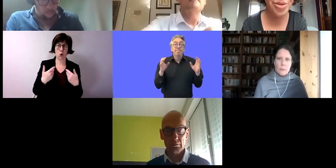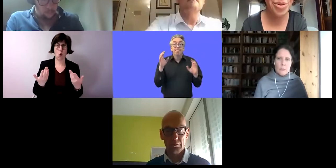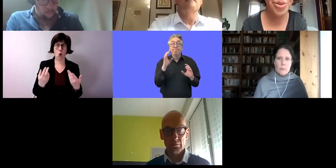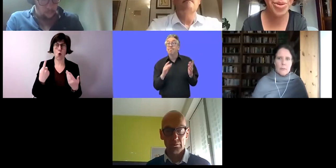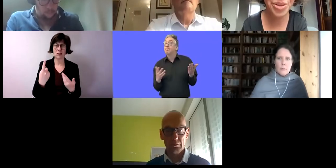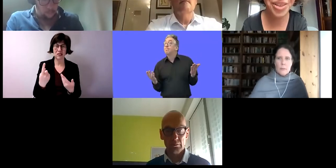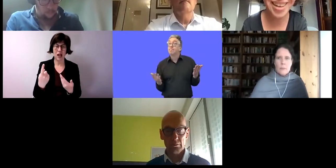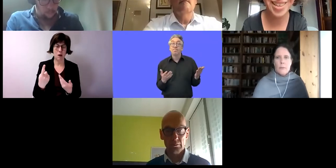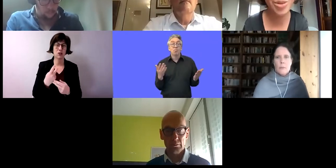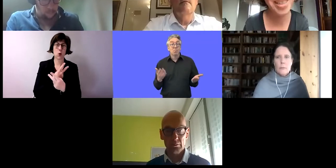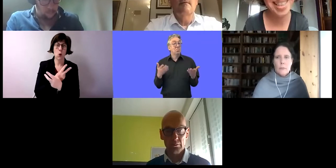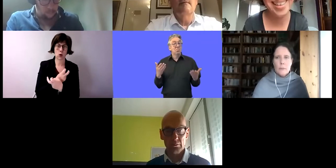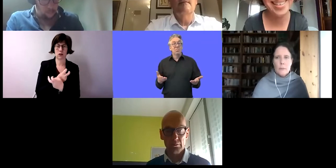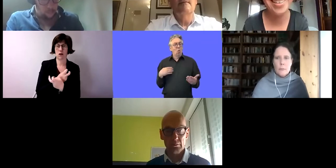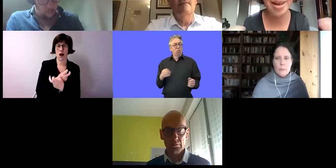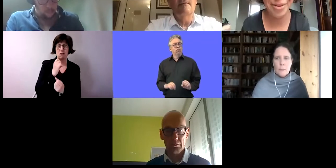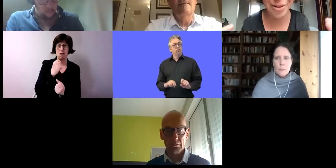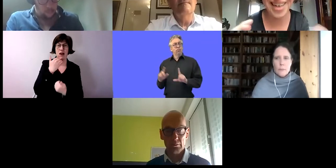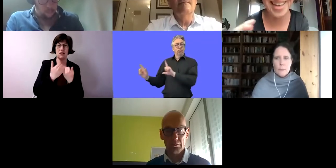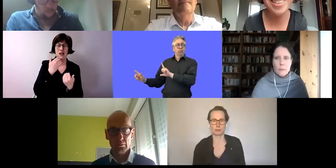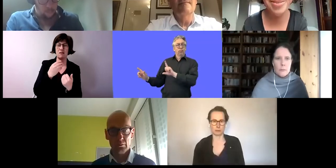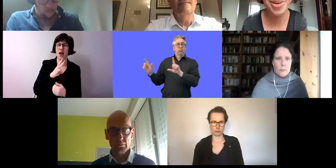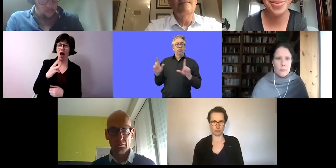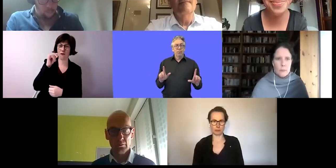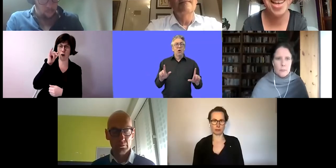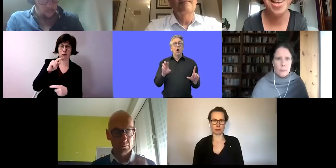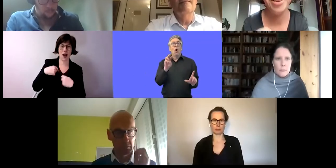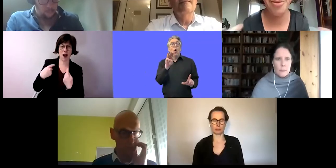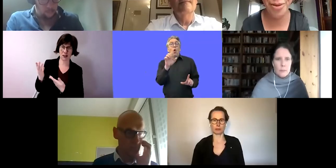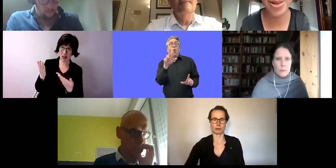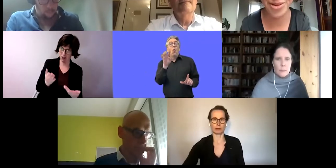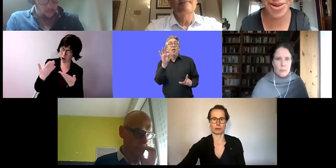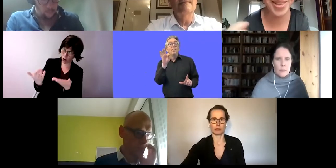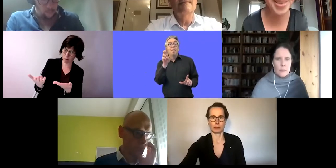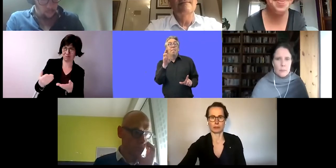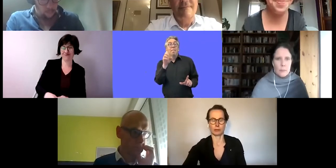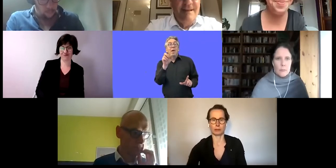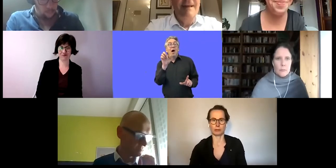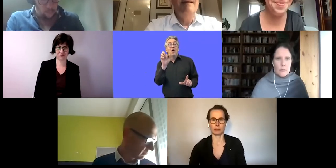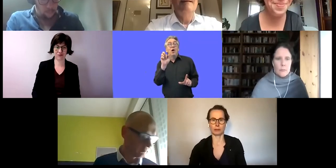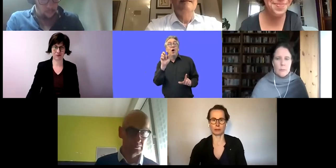er aus Österreich zu berichten hat. Herr Wolfmeier, herzlich willkommen. The floor is yours.